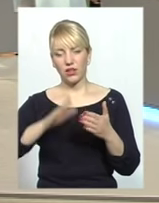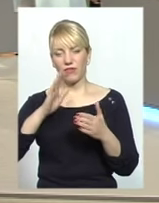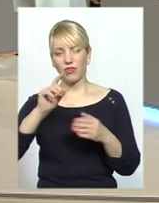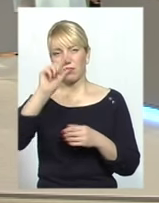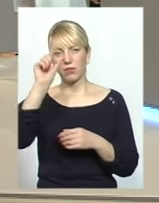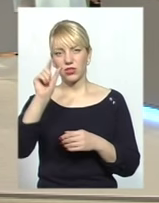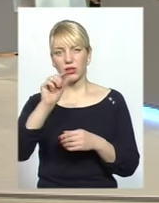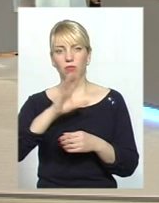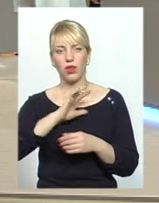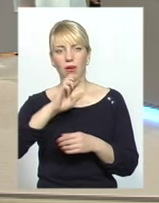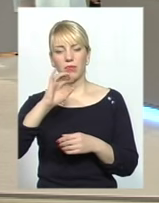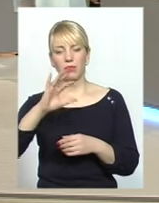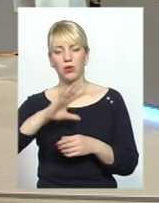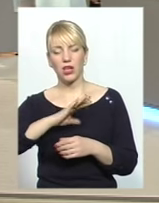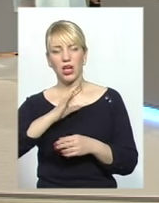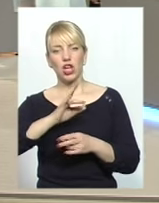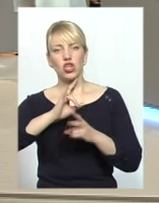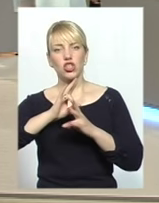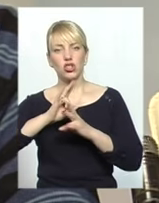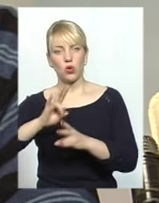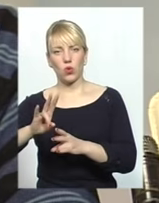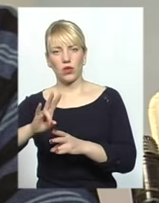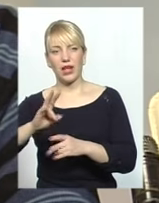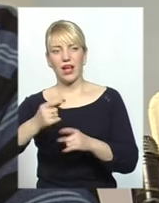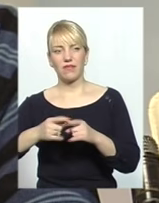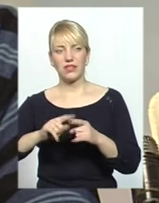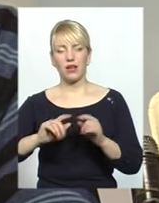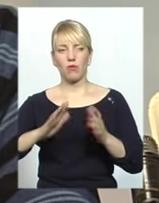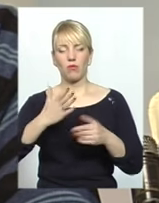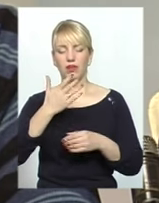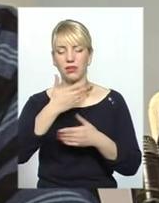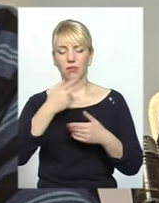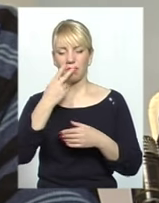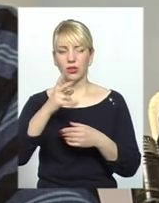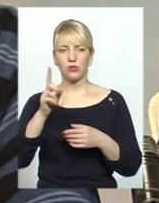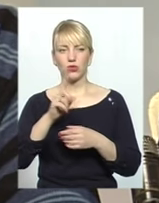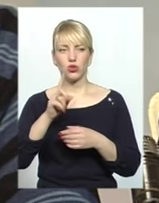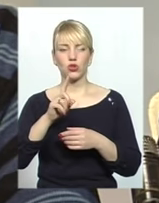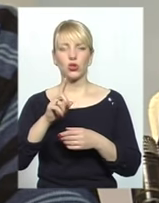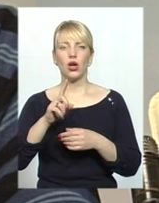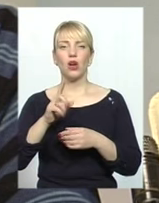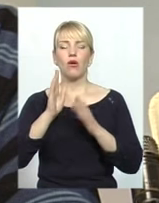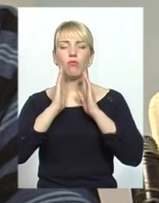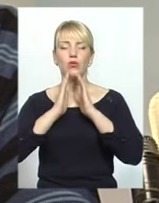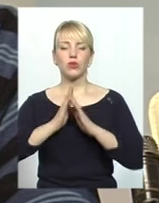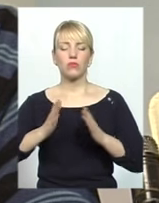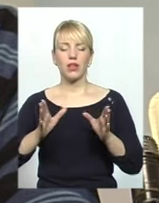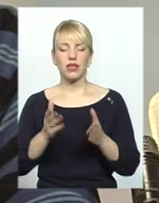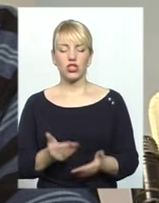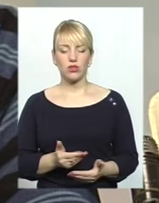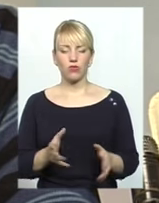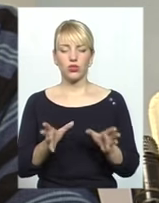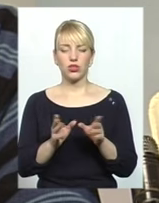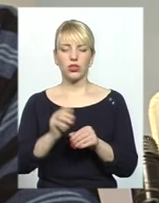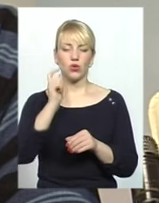шкода. А в цей момент ми бачимо, що мусульмани живуть з українками, росіянками і так далі.